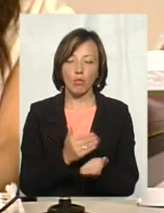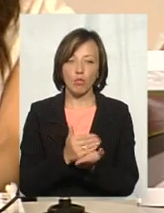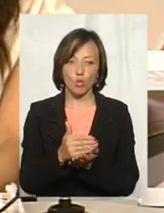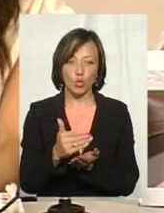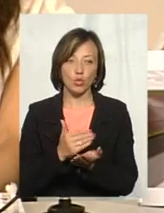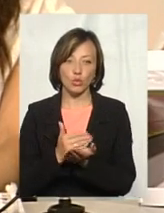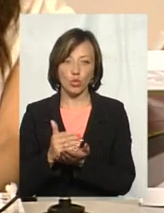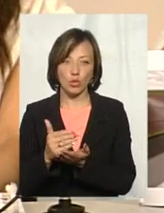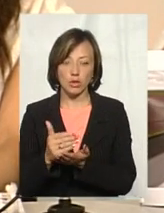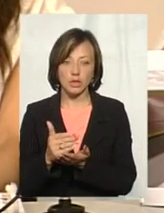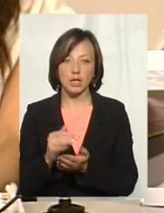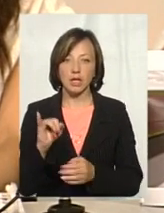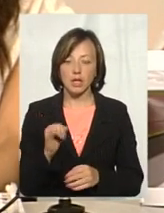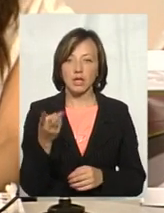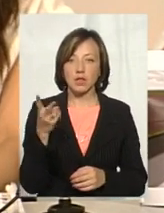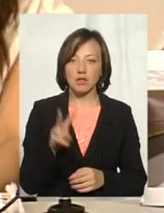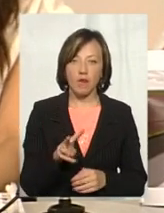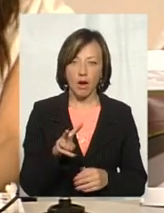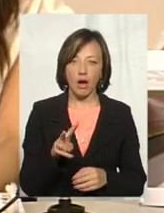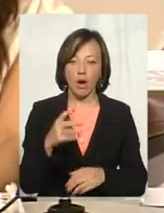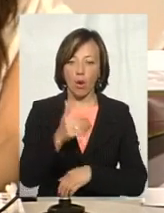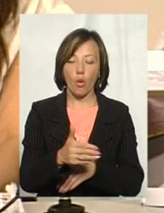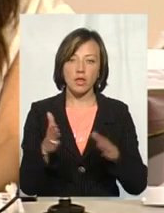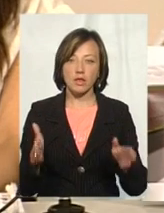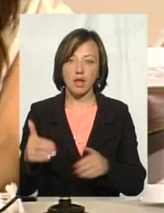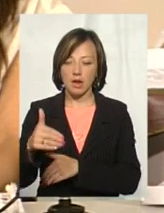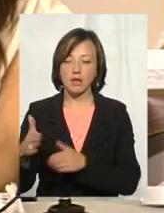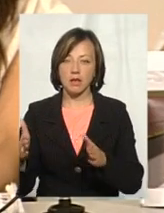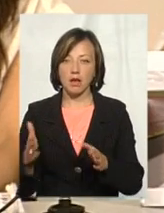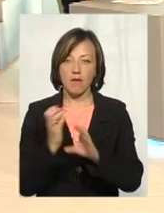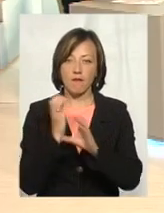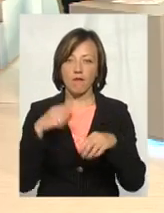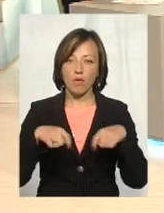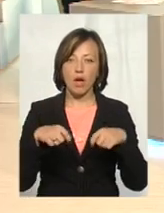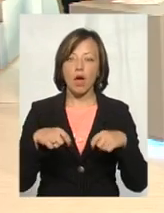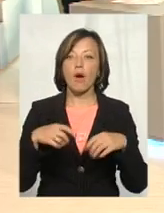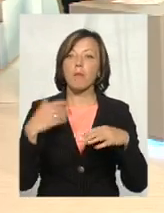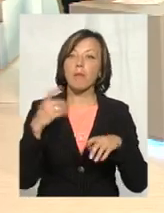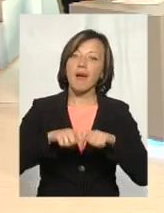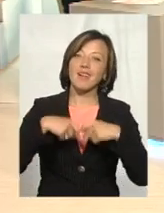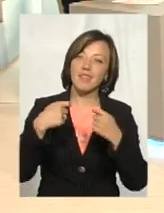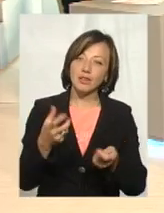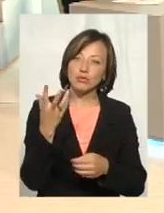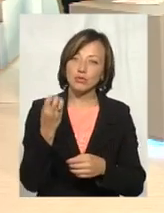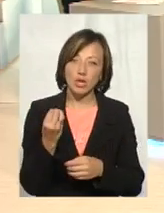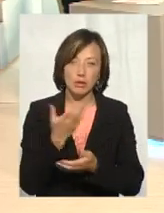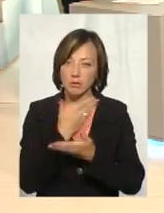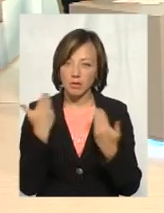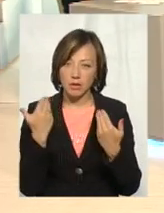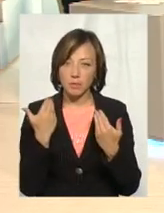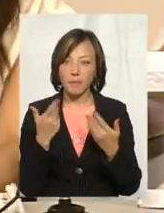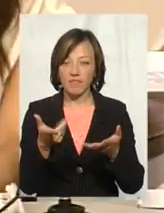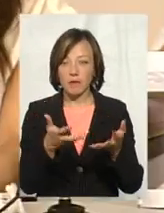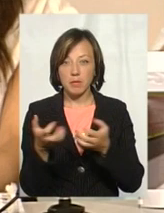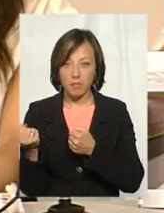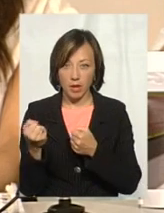КамАЦУ і 2 сміттєвози автомобілів. Передає чи вже передав? Ні. Ще не передав. Ви